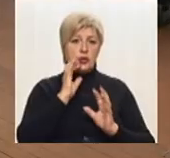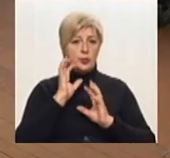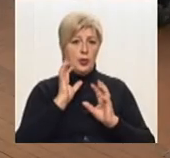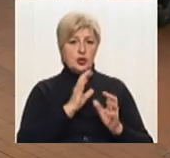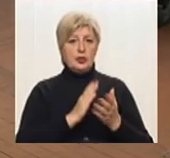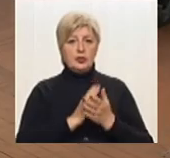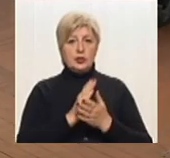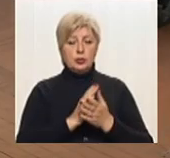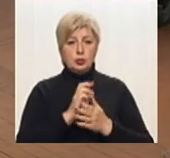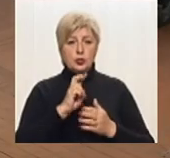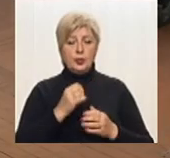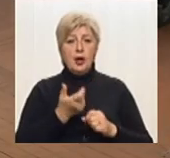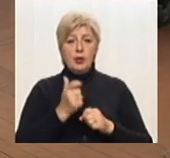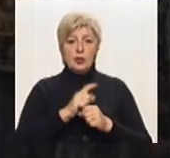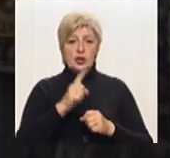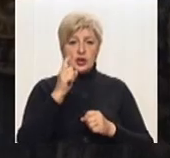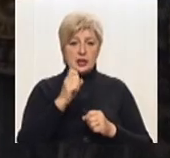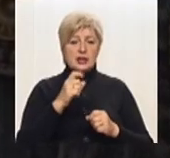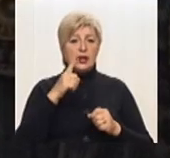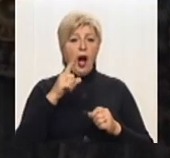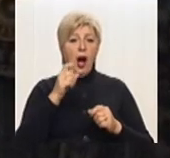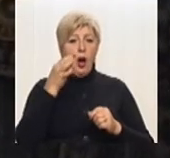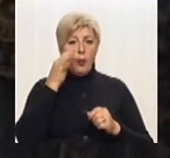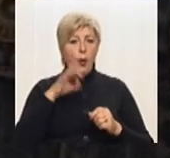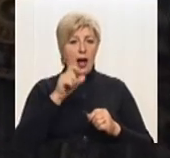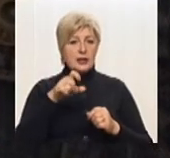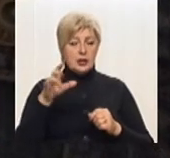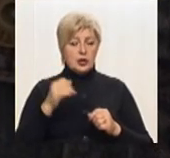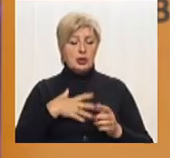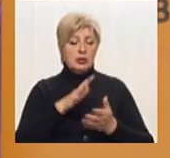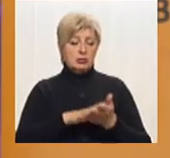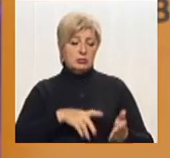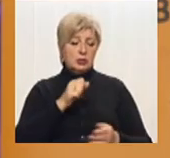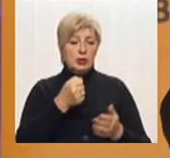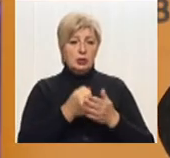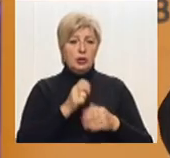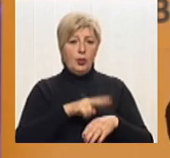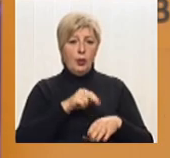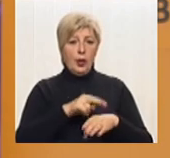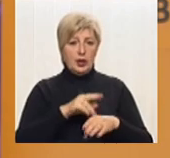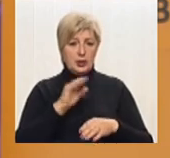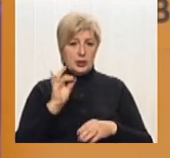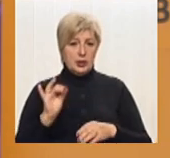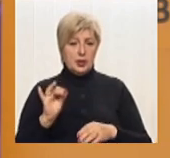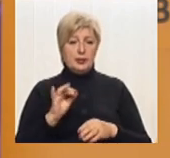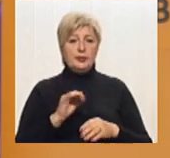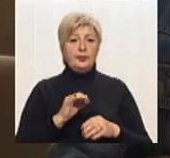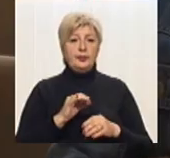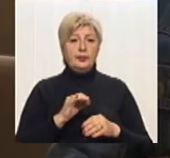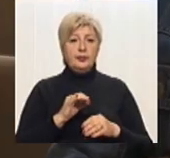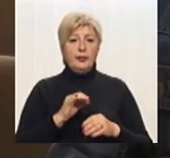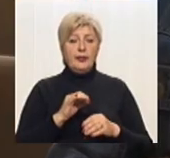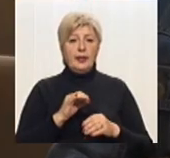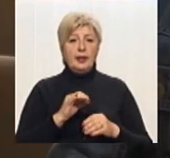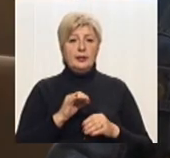Більше ста пасічників, що постраждали від потрави бджіл, подали заяви до поліції, говорить Дмитро Любченко, заступник голови обласного об